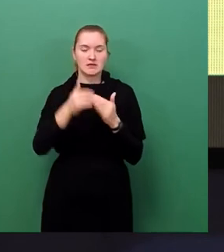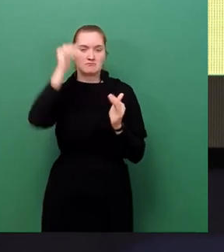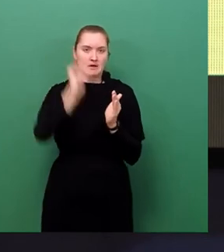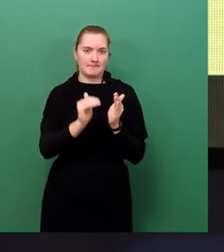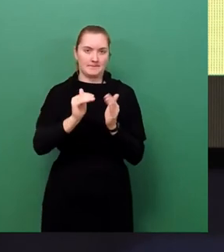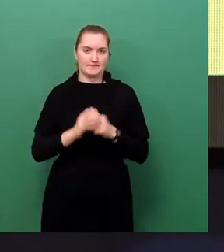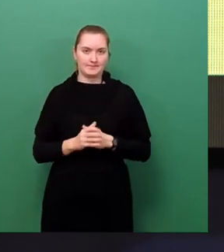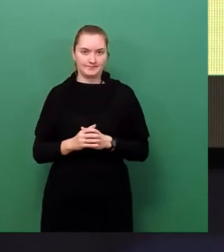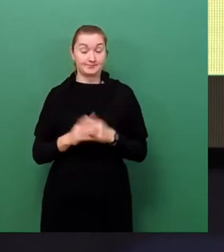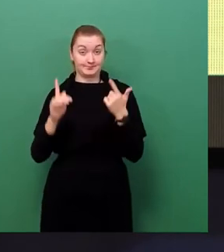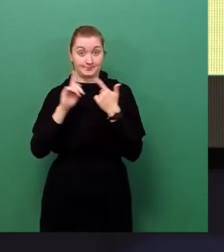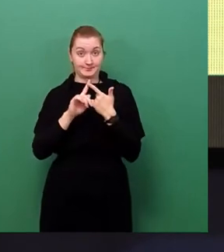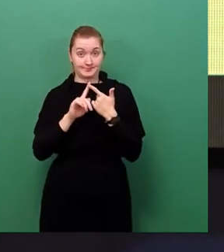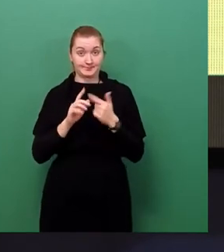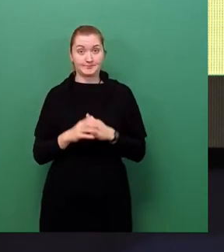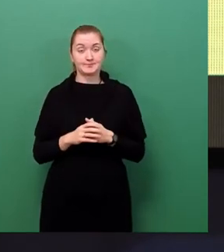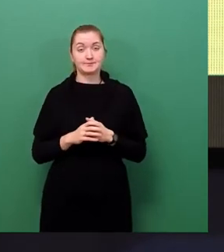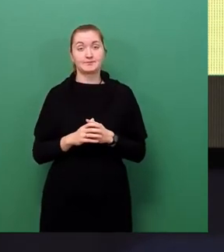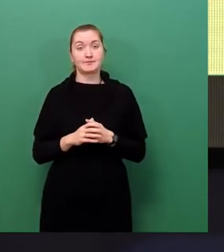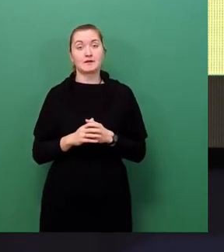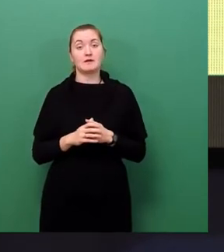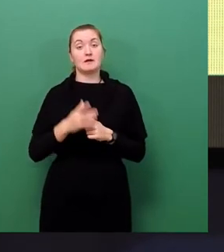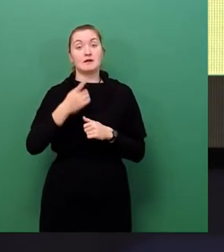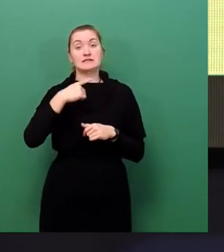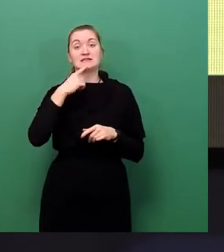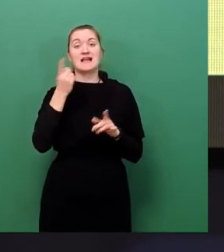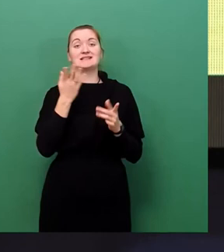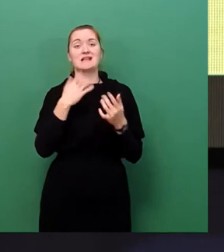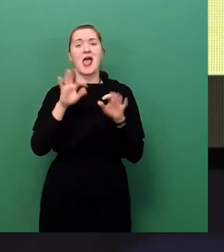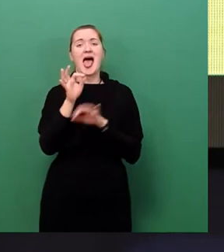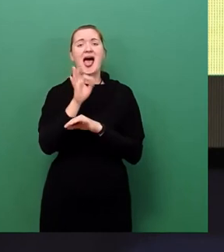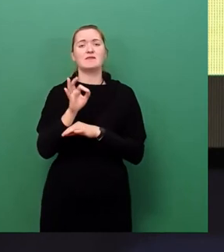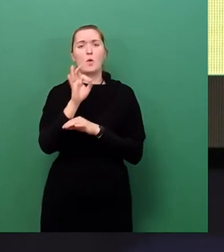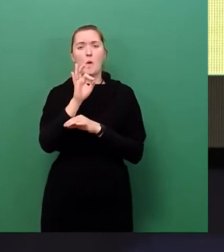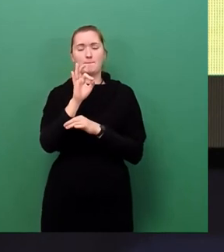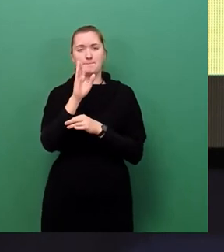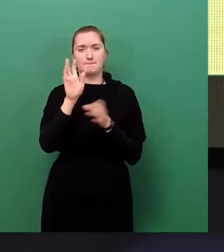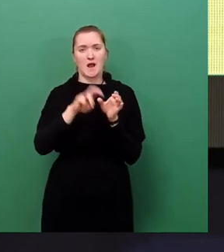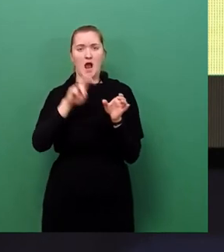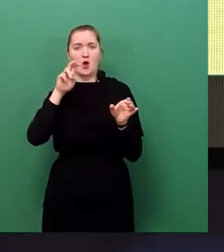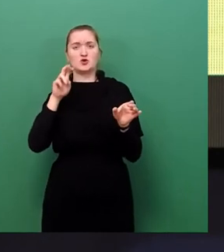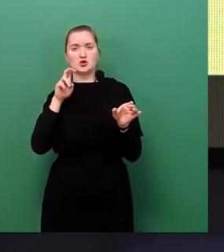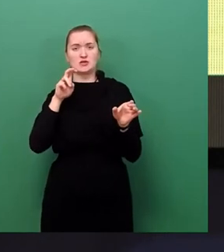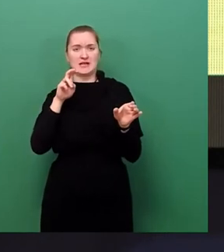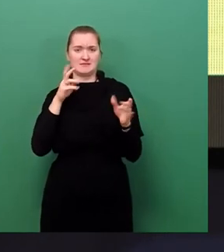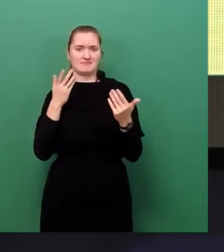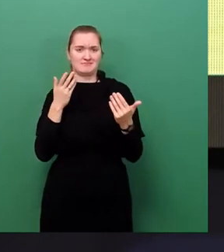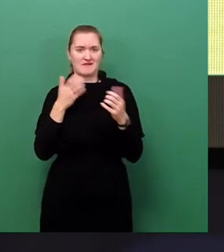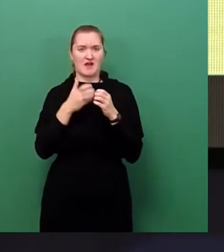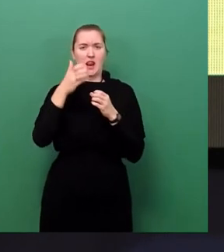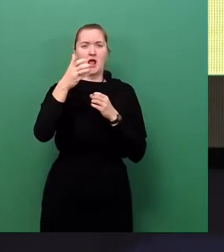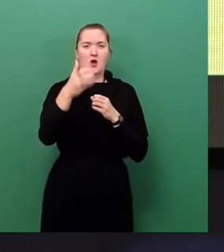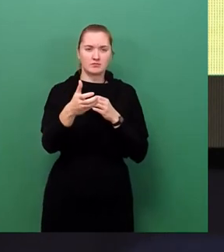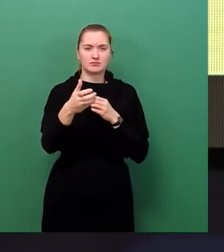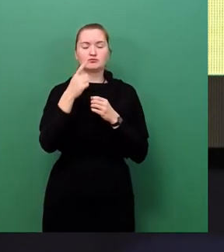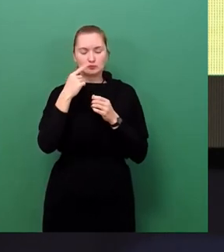Zweitens. Der Ruf nach Verlängerung des Atomausstieges muss unbedingt Folge geleistet werden. Auch der drohende Abschaltung der